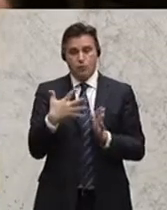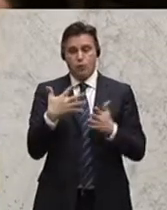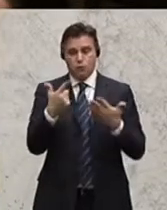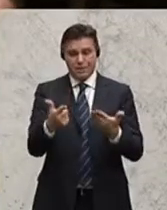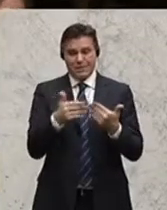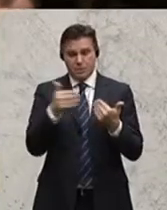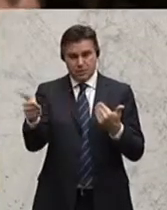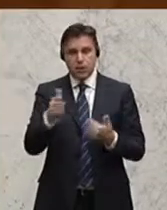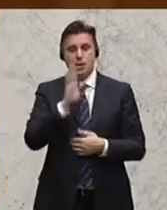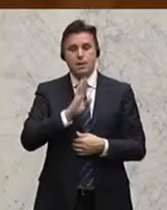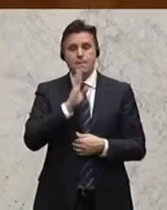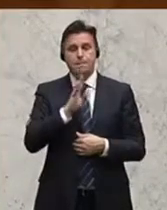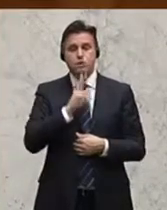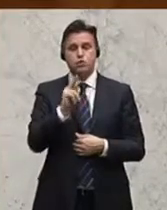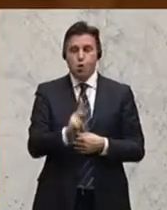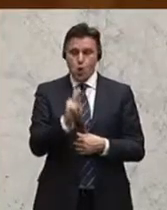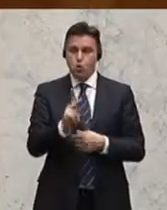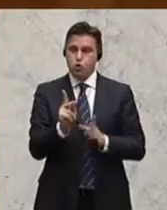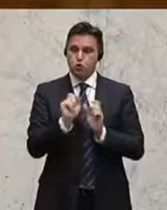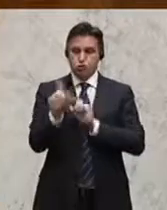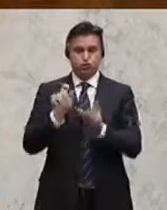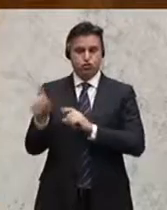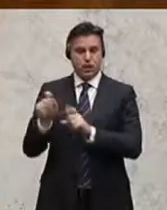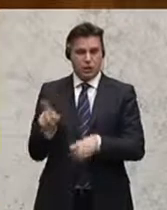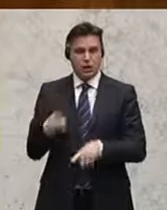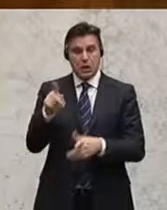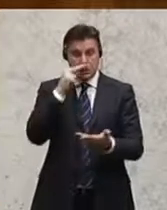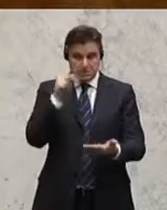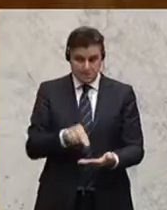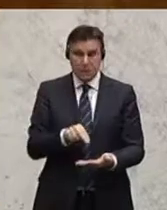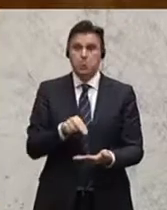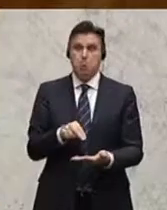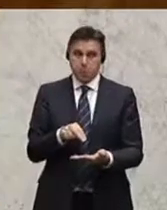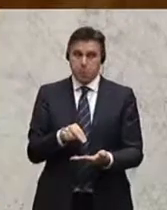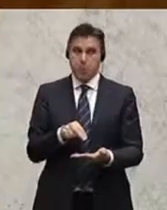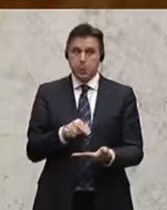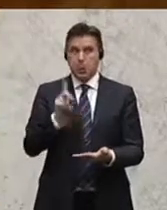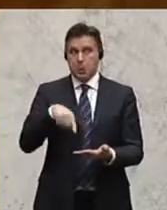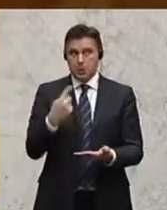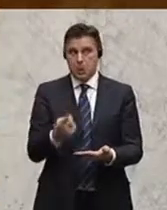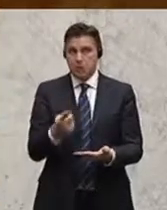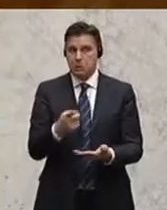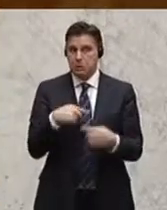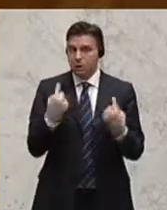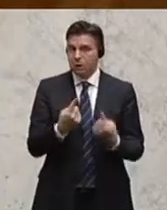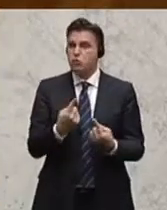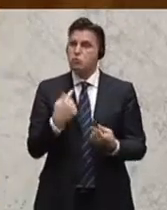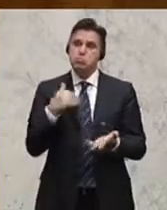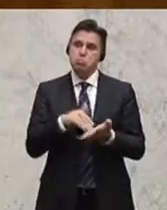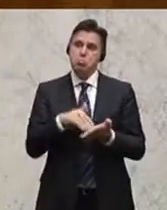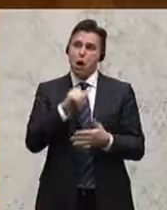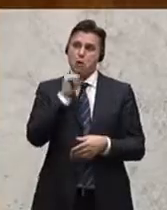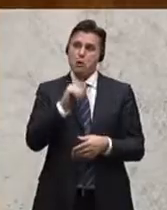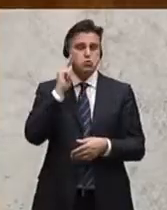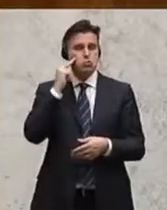das Pensionskonto zugeschickt bekommen haben. Und die haben einen Blick hinaufgeworfen. Und dann erklären Sie uns, wir sollen uns nicht Gedanken machen, wie man